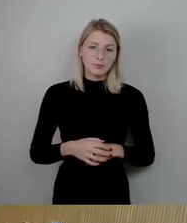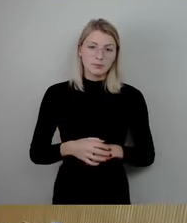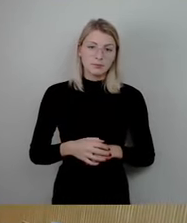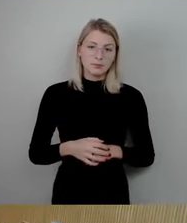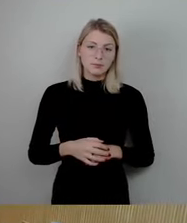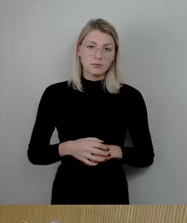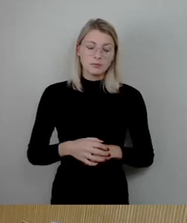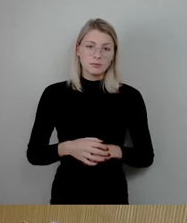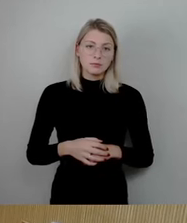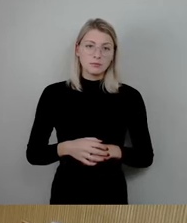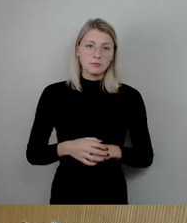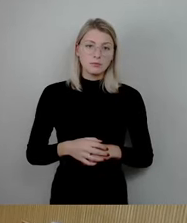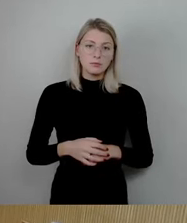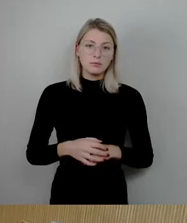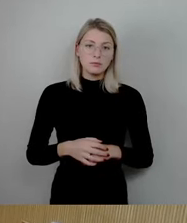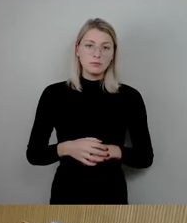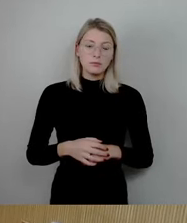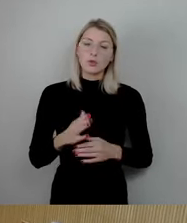Ich habe jetzt schon aufgerufen zum Schlusswort.